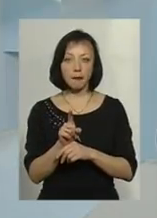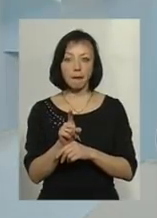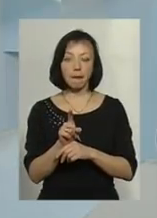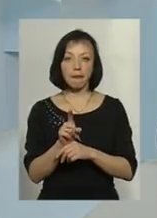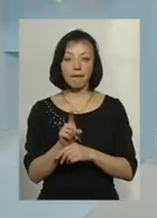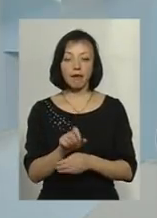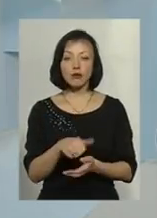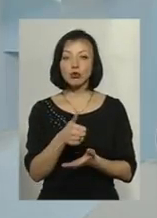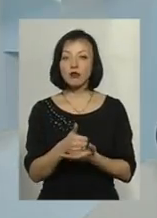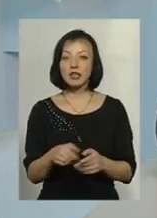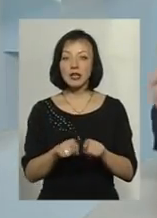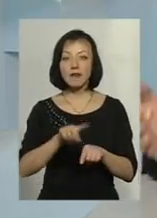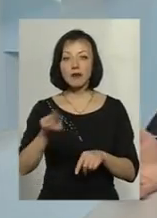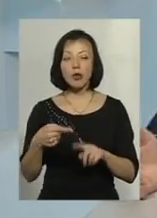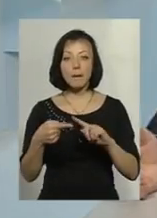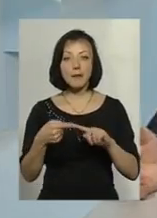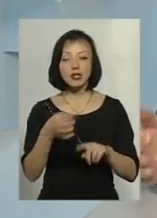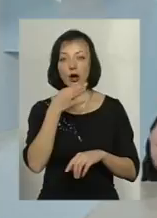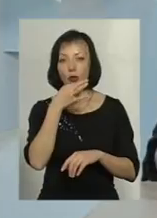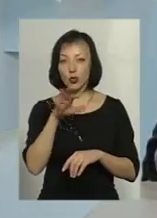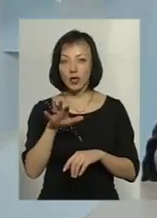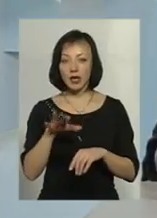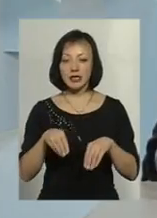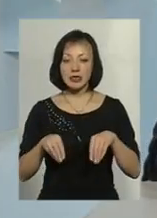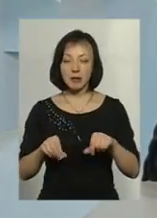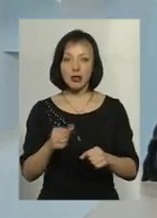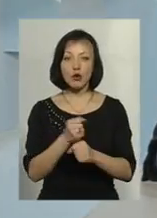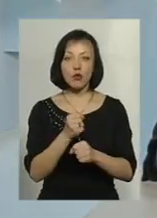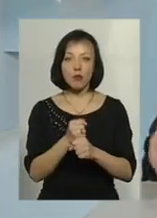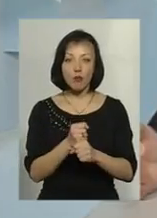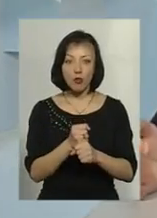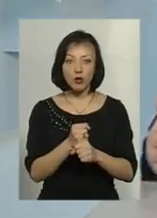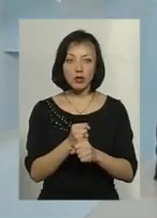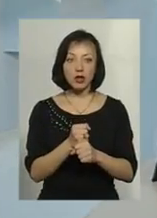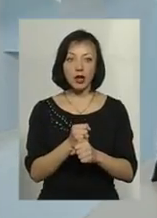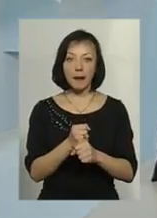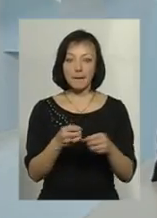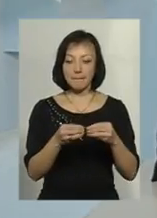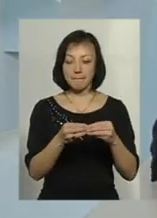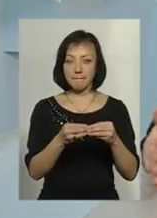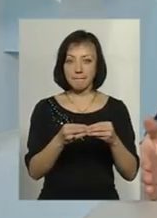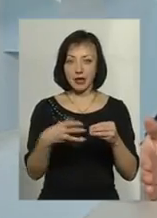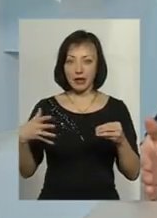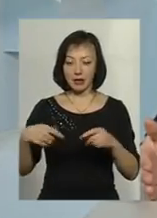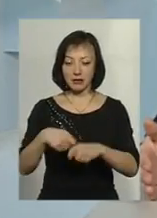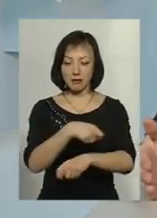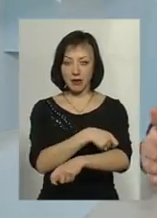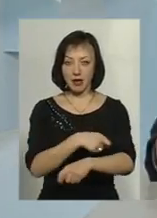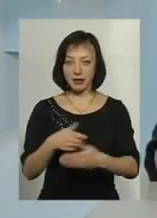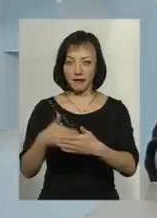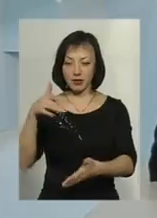основних таких вимог перше. Будь-які земляні роботи в полосі 15 метрів від усі газопроводу